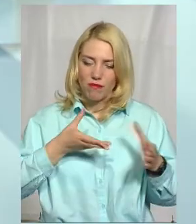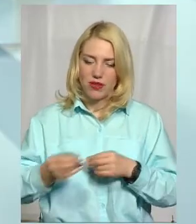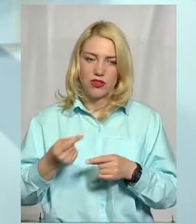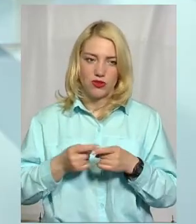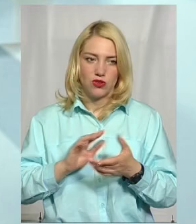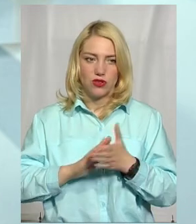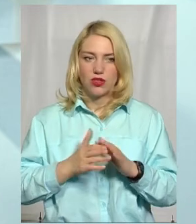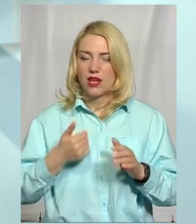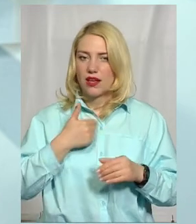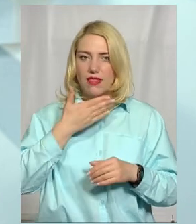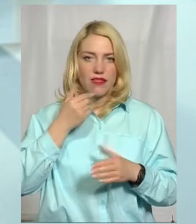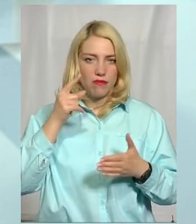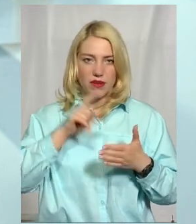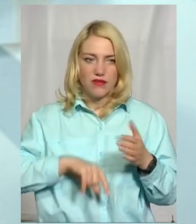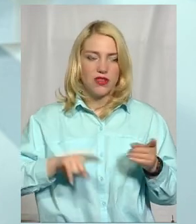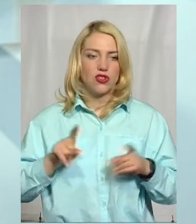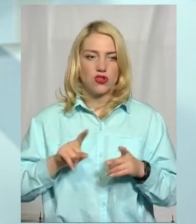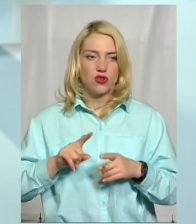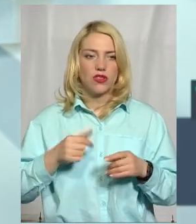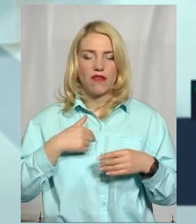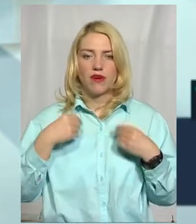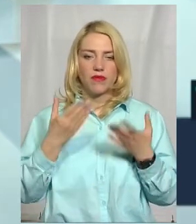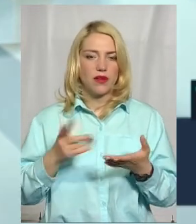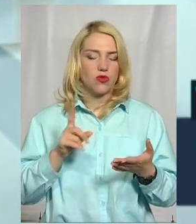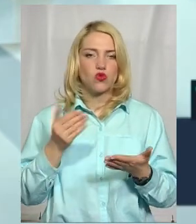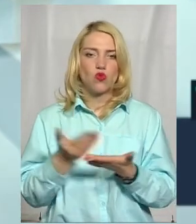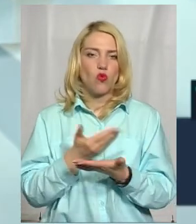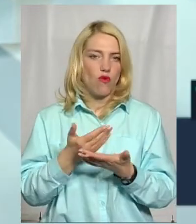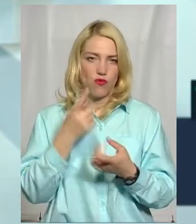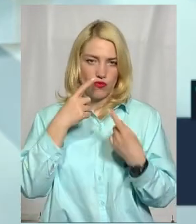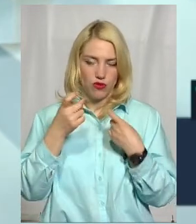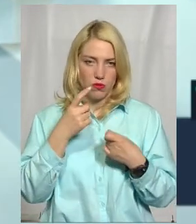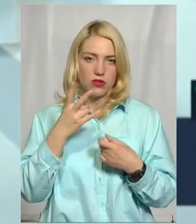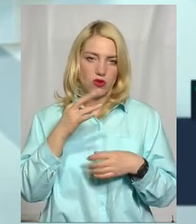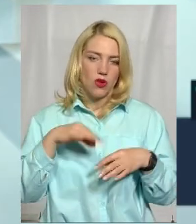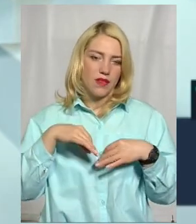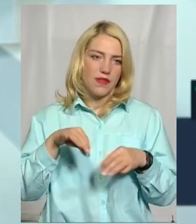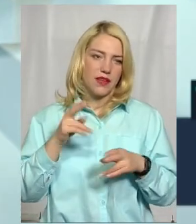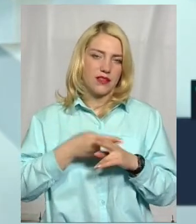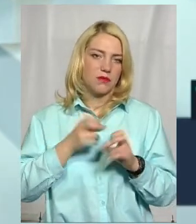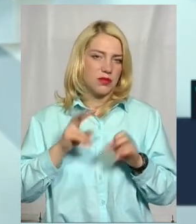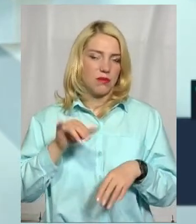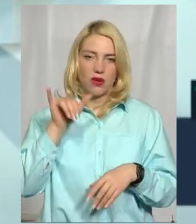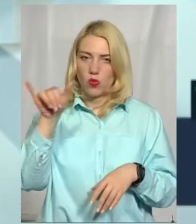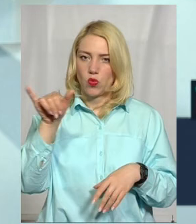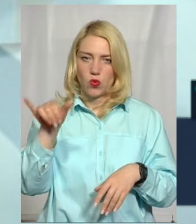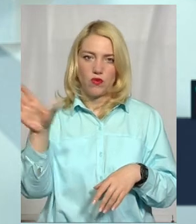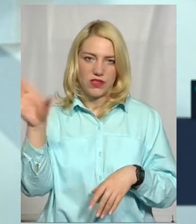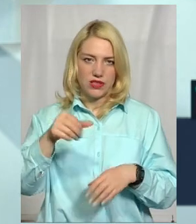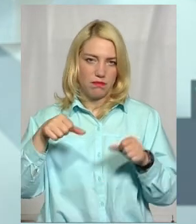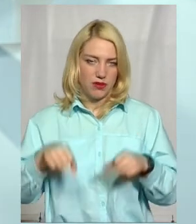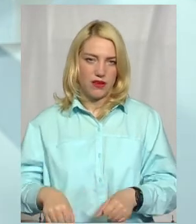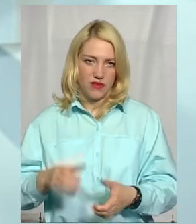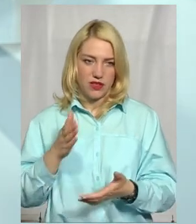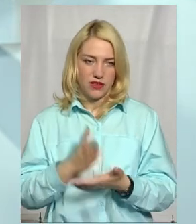влічні секунди. Я не впевнений, що я тут видам якусь новизну, але, наприклад, Укртрансбезпека має всі повноваження щодо перевірки. Ну, вони